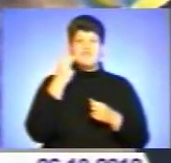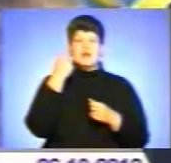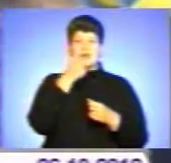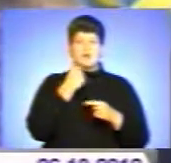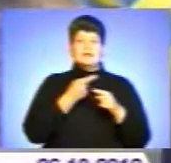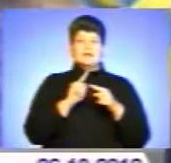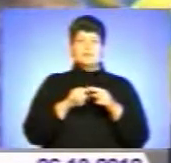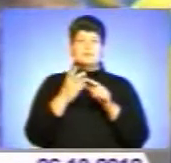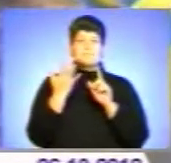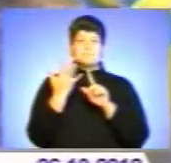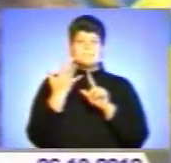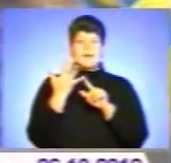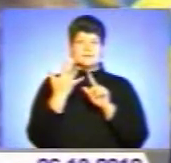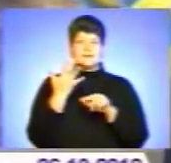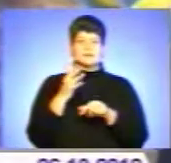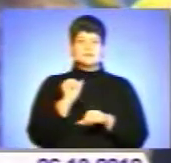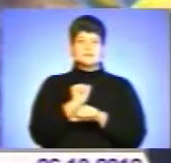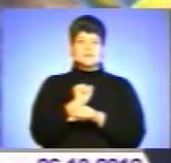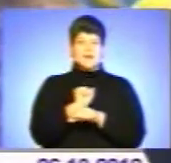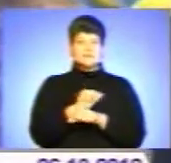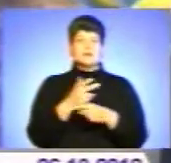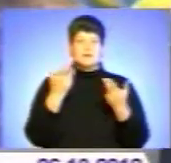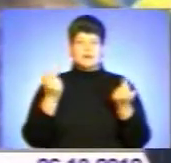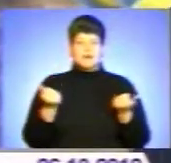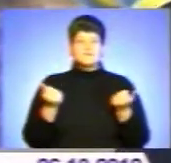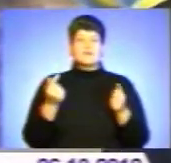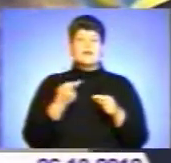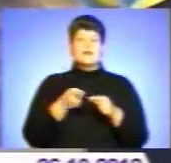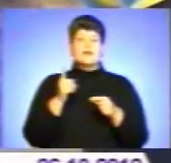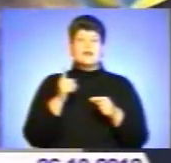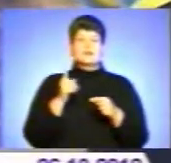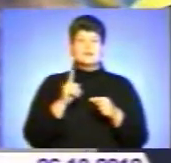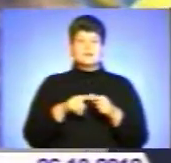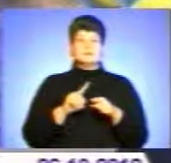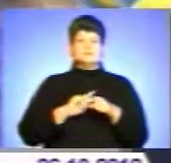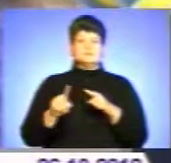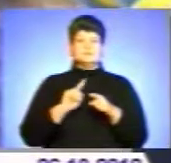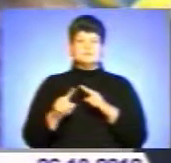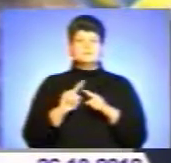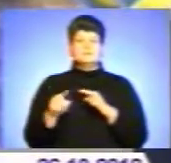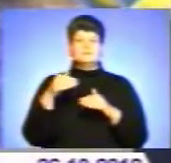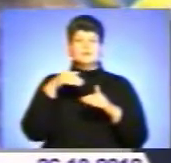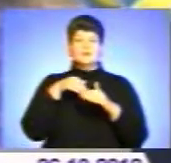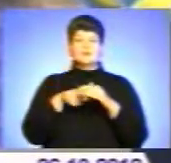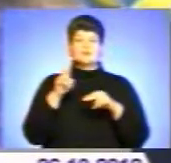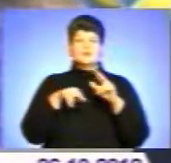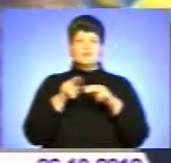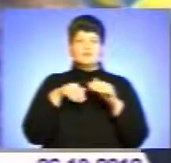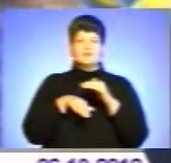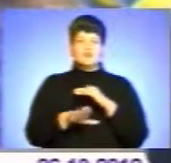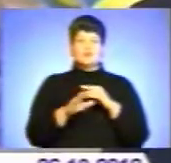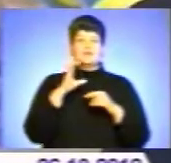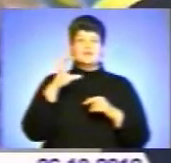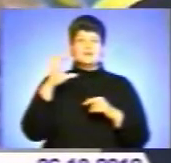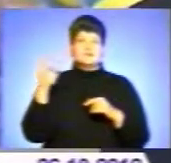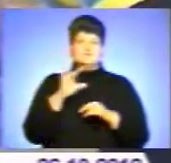п'ята станція, да? Так. П'ята станція. Таких темпів строїти метро даже в советське не було.